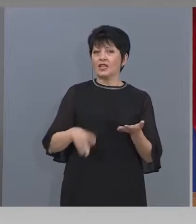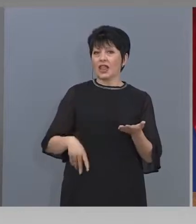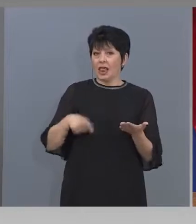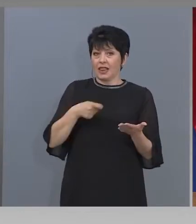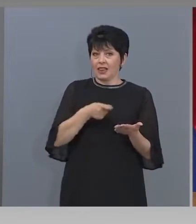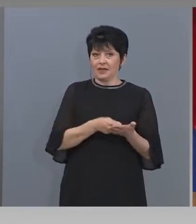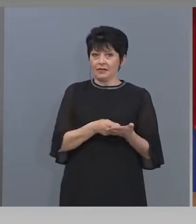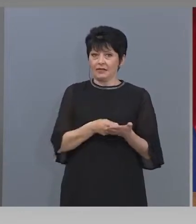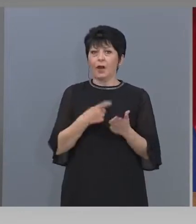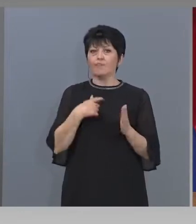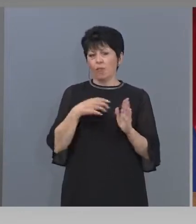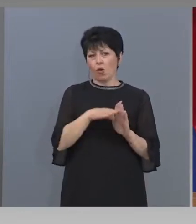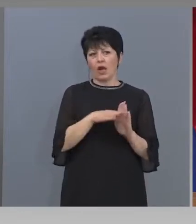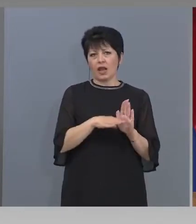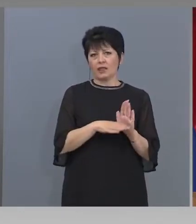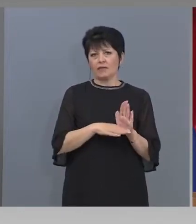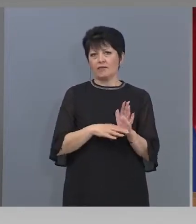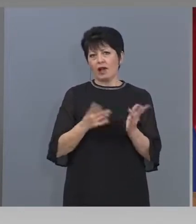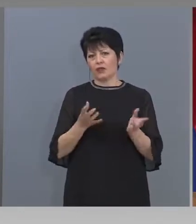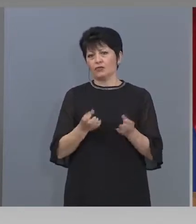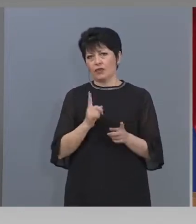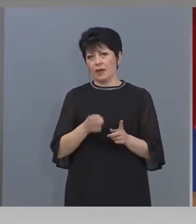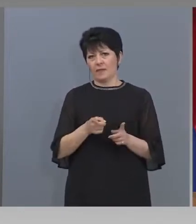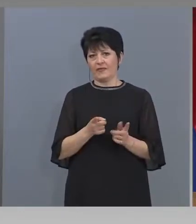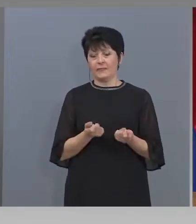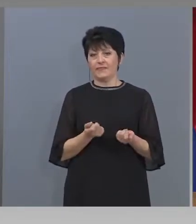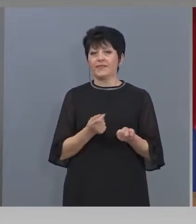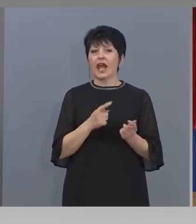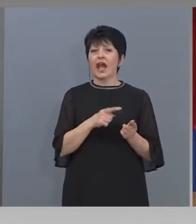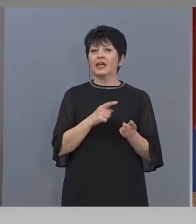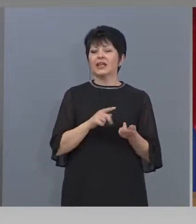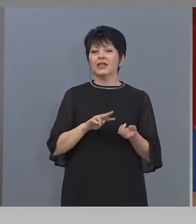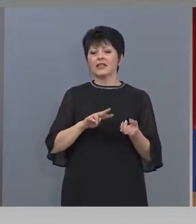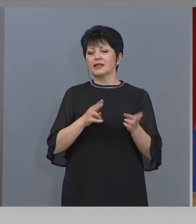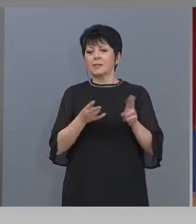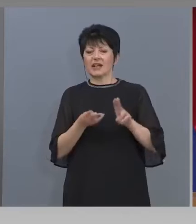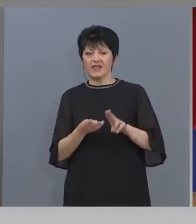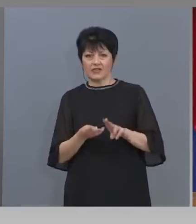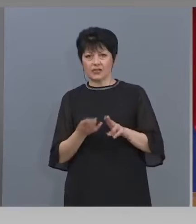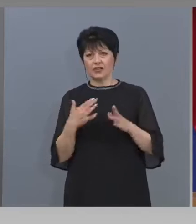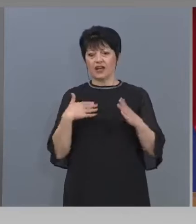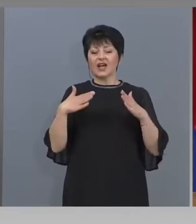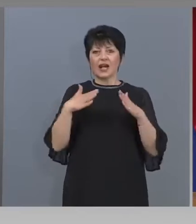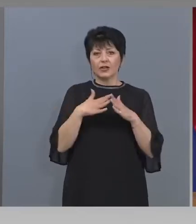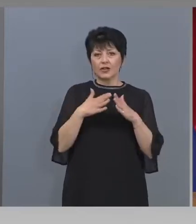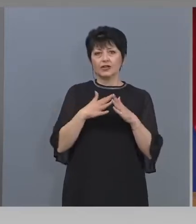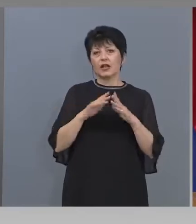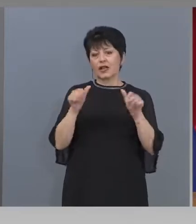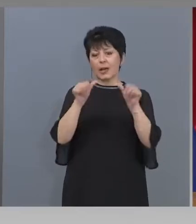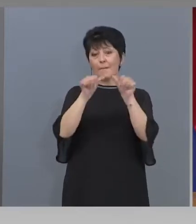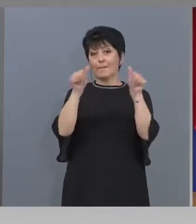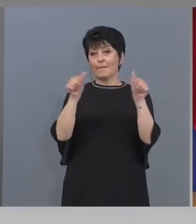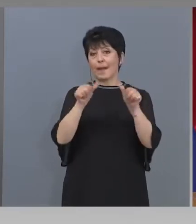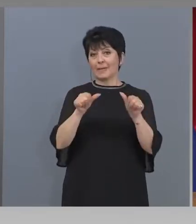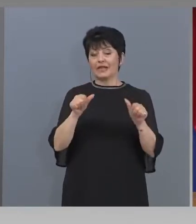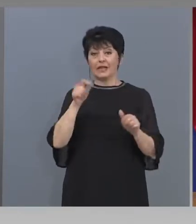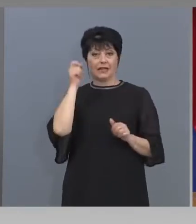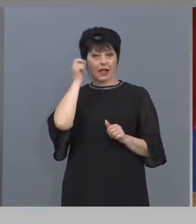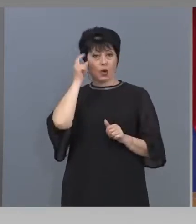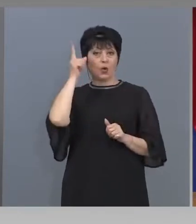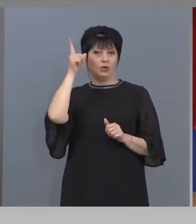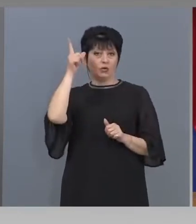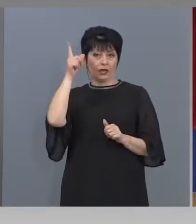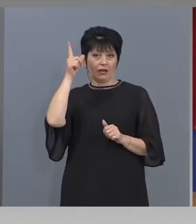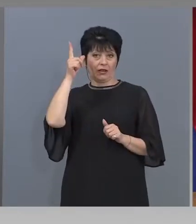по който се е случвало. И тя се превръща в къща и паметник на културата, разбира се, и се превръща в публична